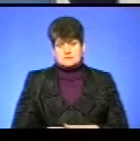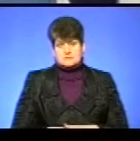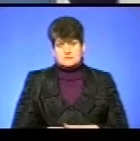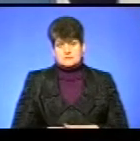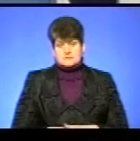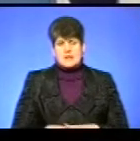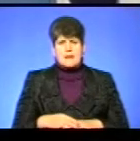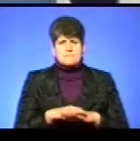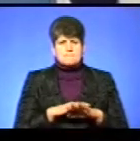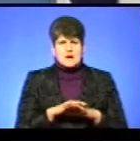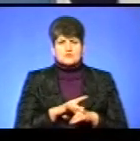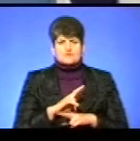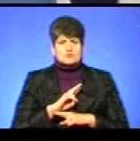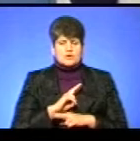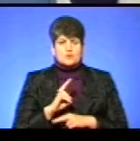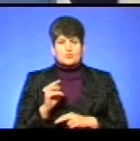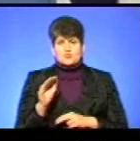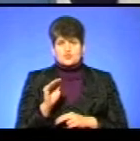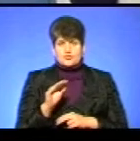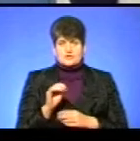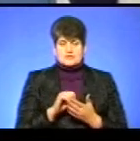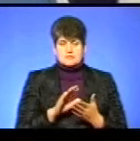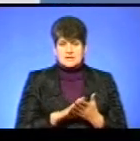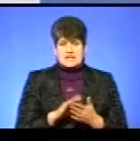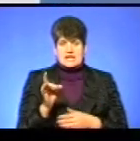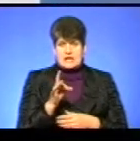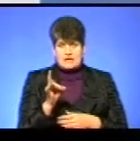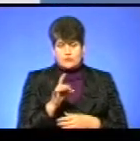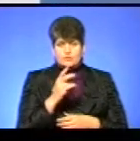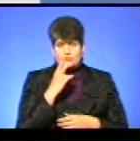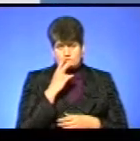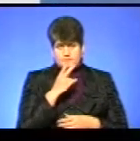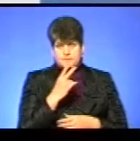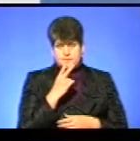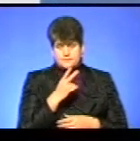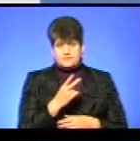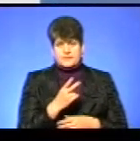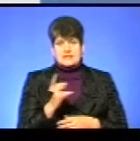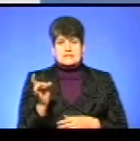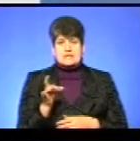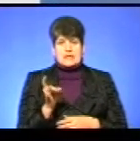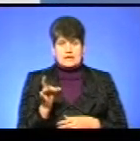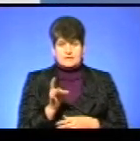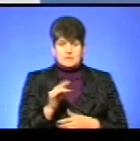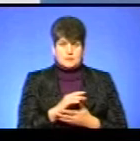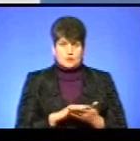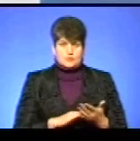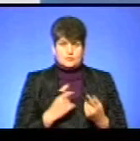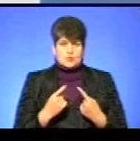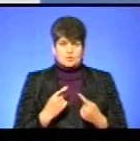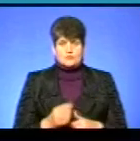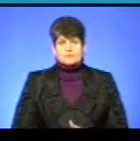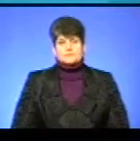Масову загибель птахів у жовтні фіксували і в Рівному. Я пропоную переглянути сюжет наших колег із Рівного, і ми продовжимо розмову.